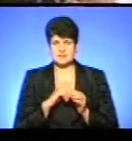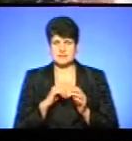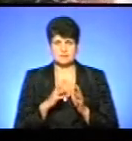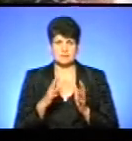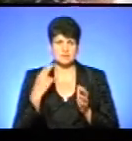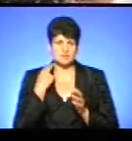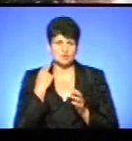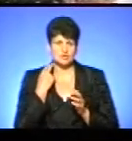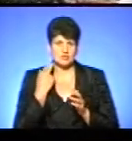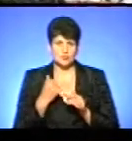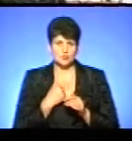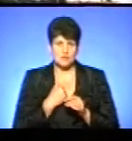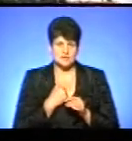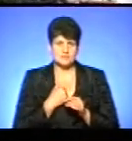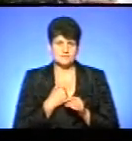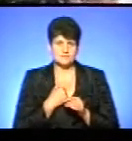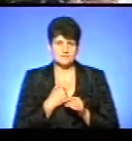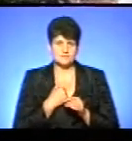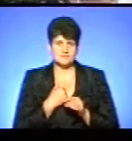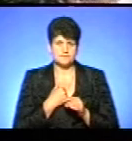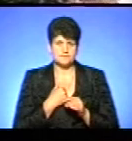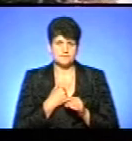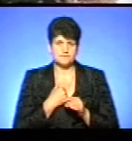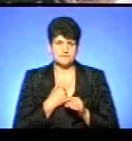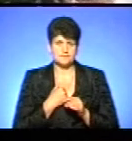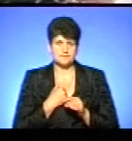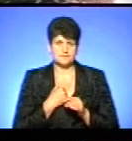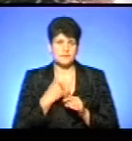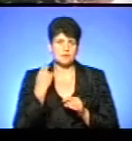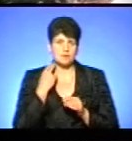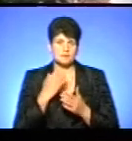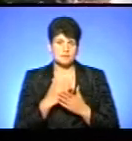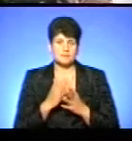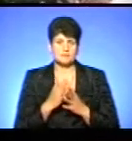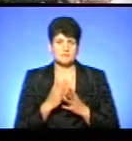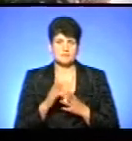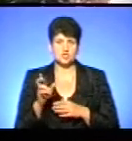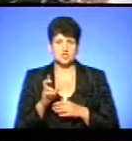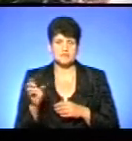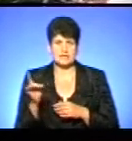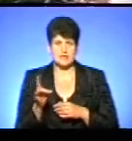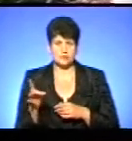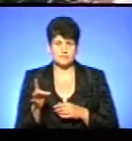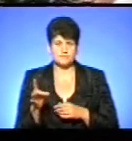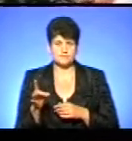в нас боржники, ну в принципі зараз, скажімо так, борги мають більше всього Бережанський район,